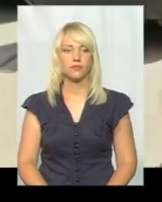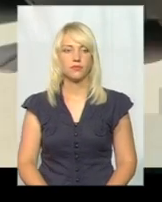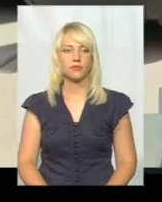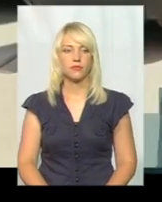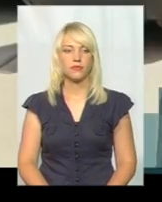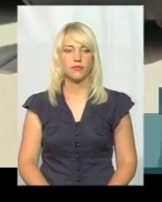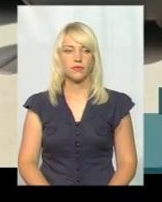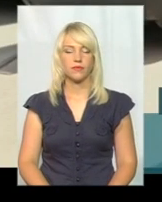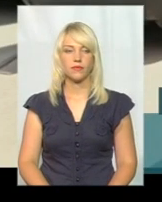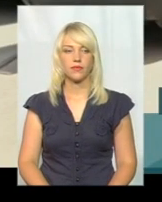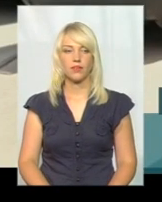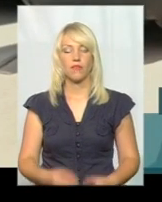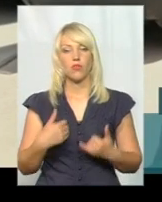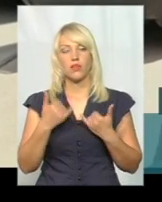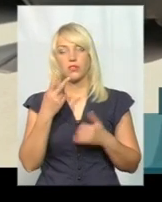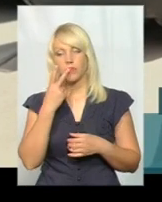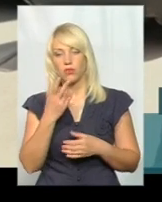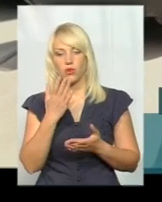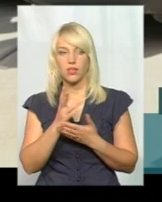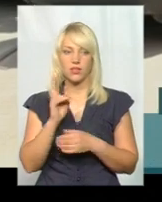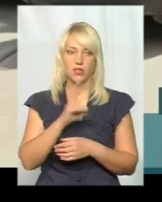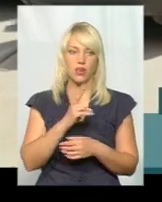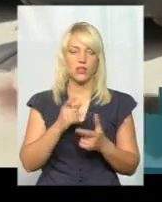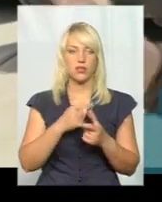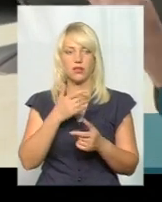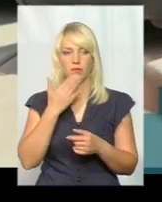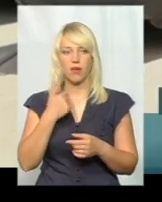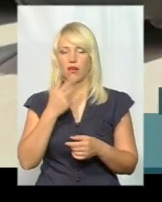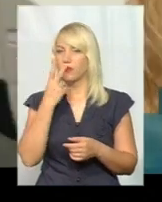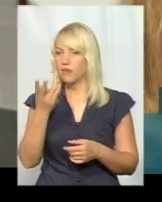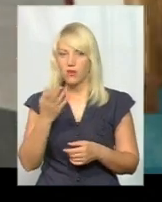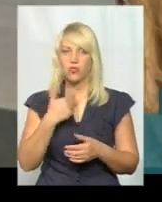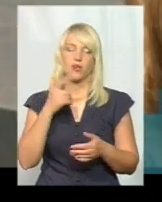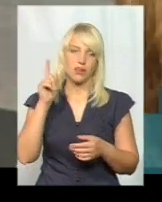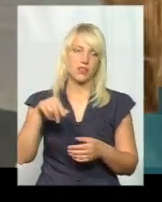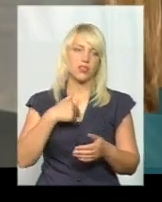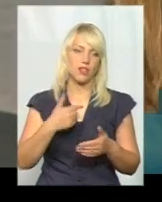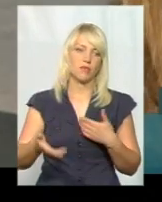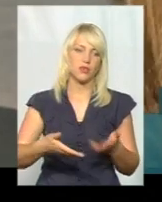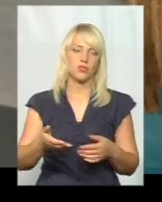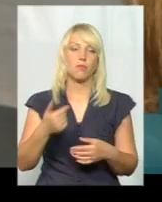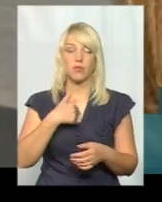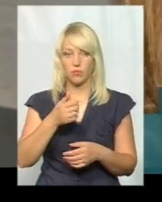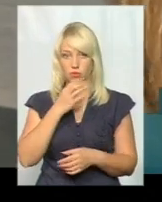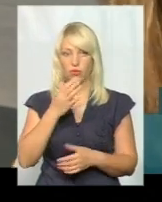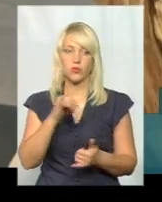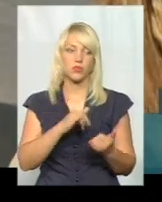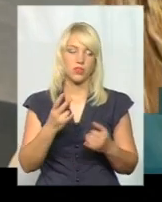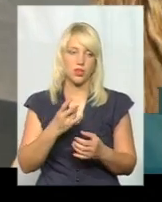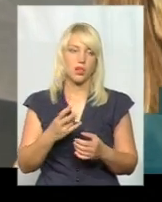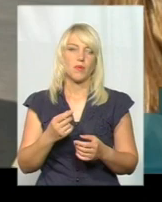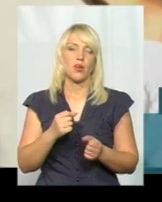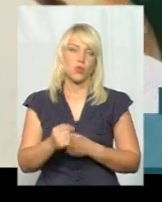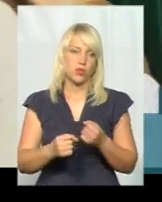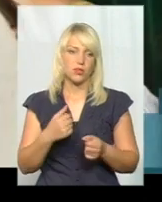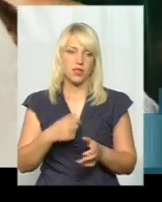Ось зараз я дивлюся, є стрілі чи нема, не віжу. Ну, тоді я пішла пішком. Мені подобається. Якщо мені треба кудись доїхати, сідаю і